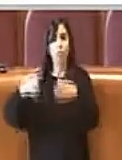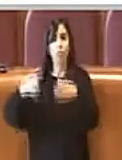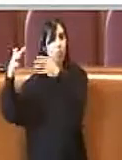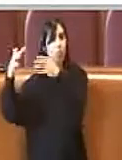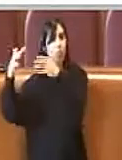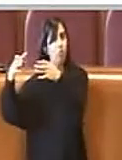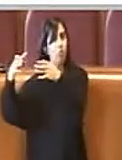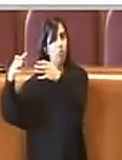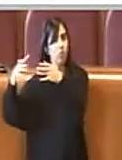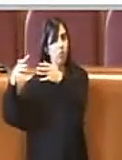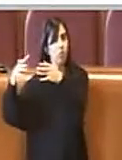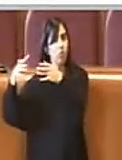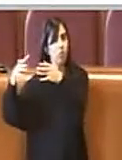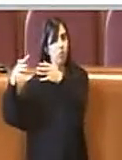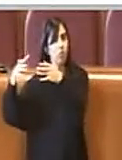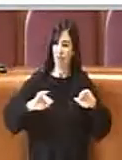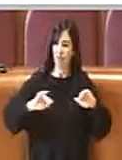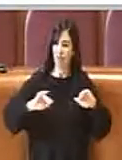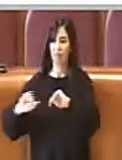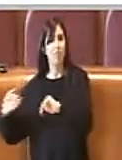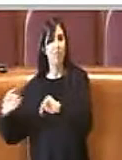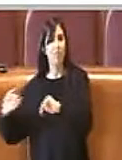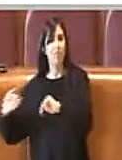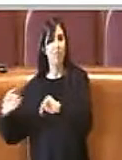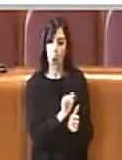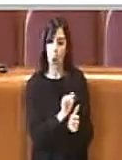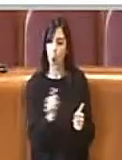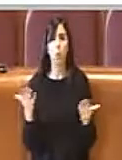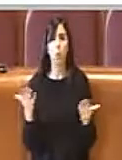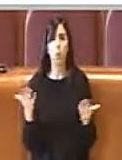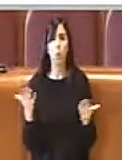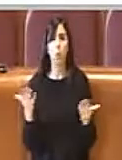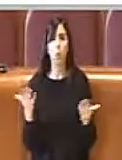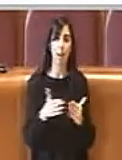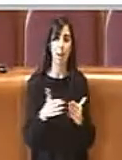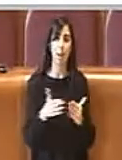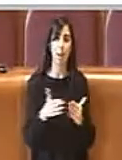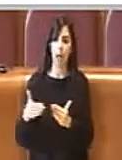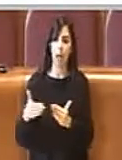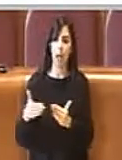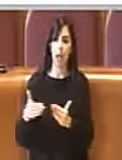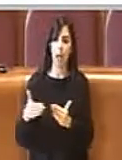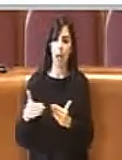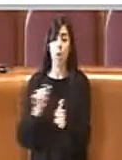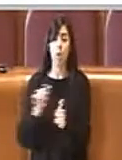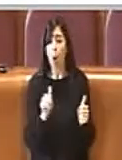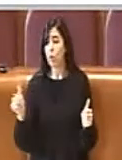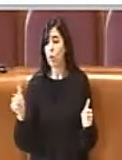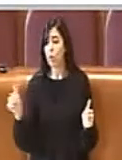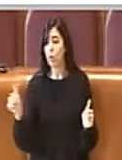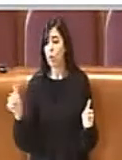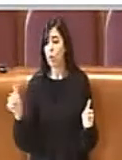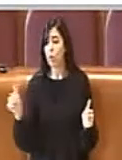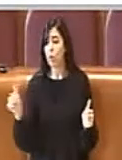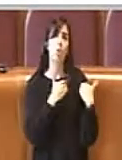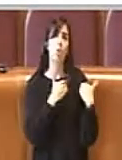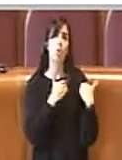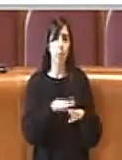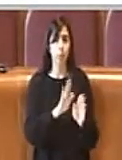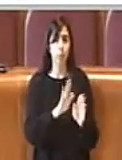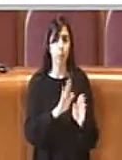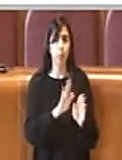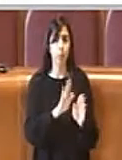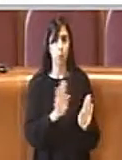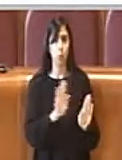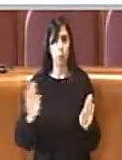appunto definiti dipartimenti che operano ciascuno per le loro competenze. Quello che